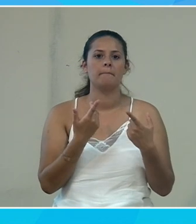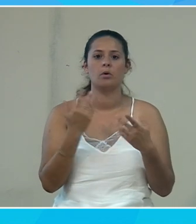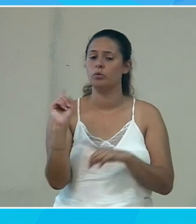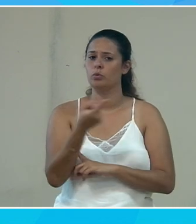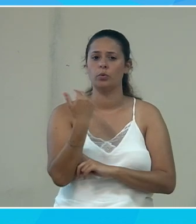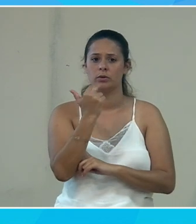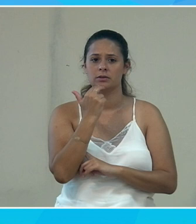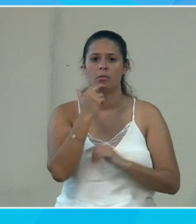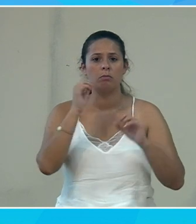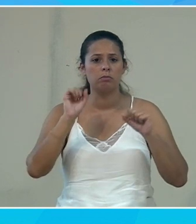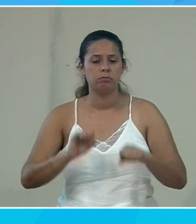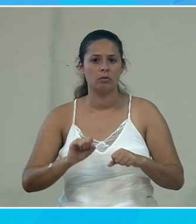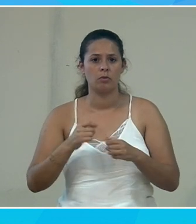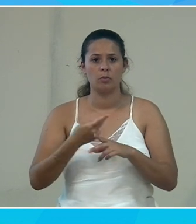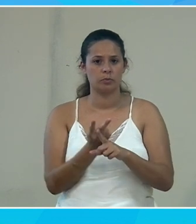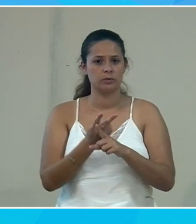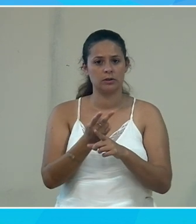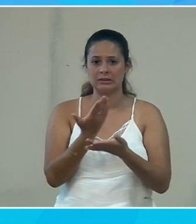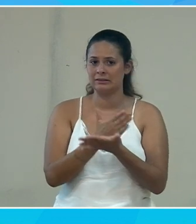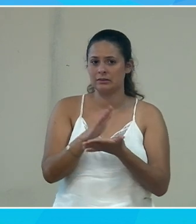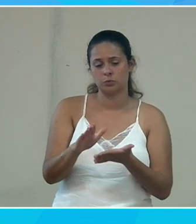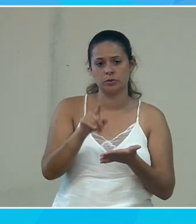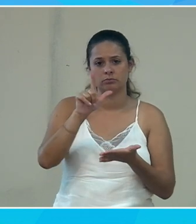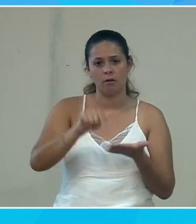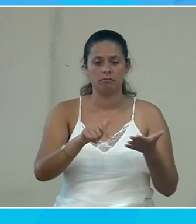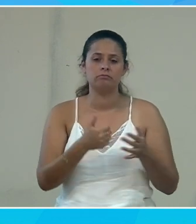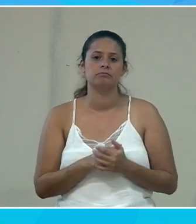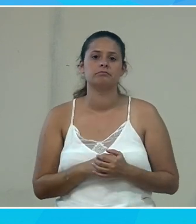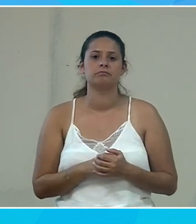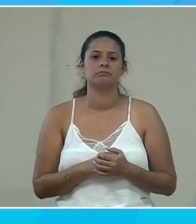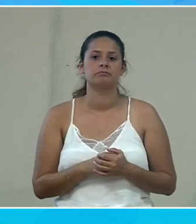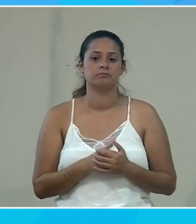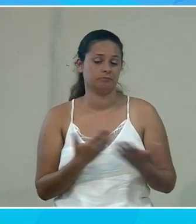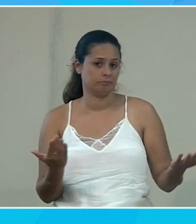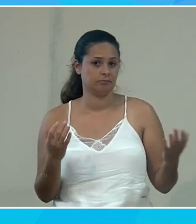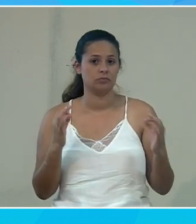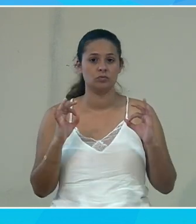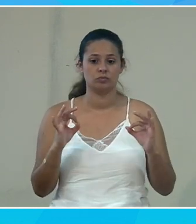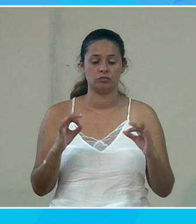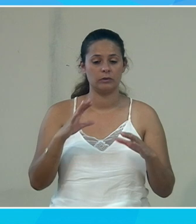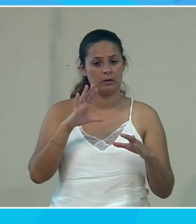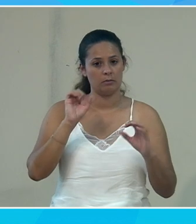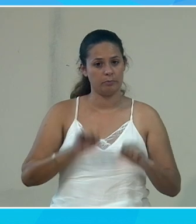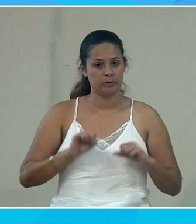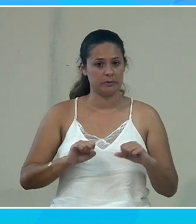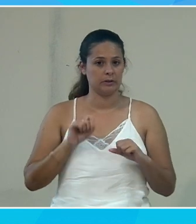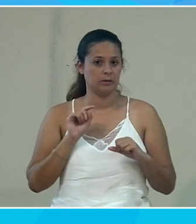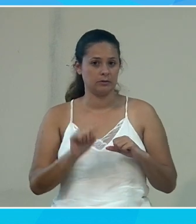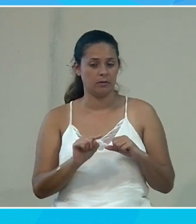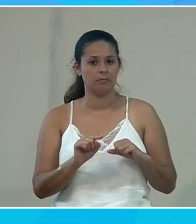utilisateurs peuvent bénéficier de ce type d'outil gratuitement donc déjà on a cette possibilité